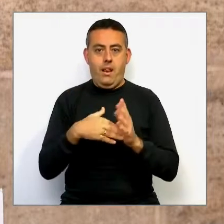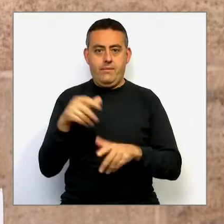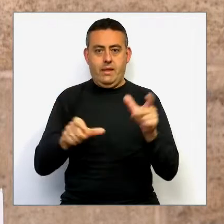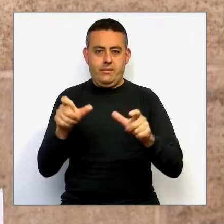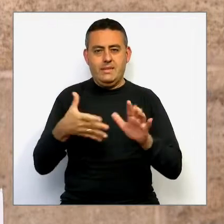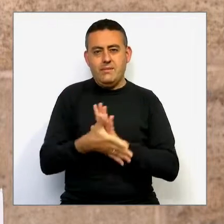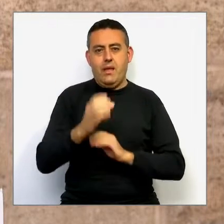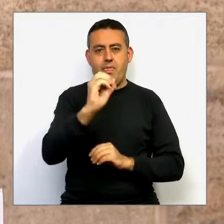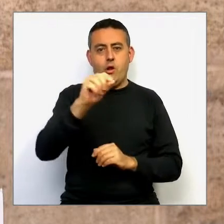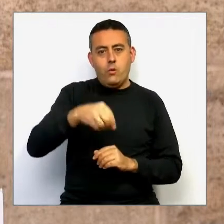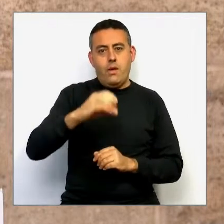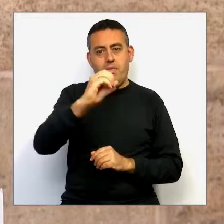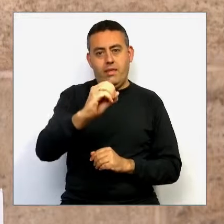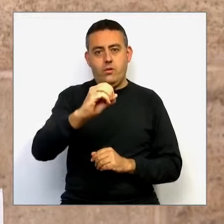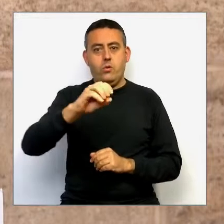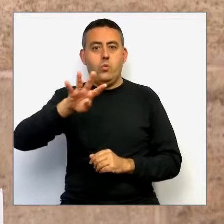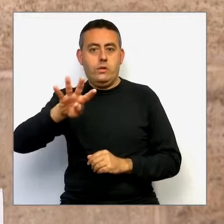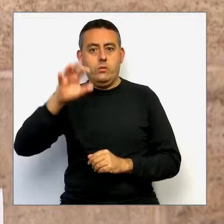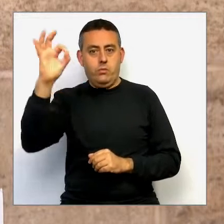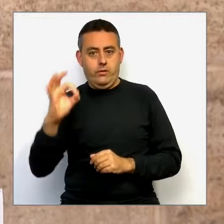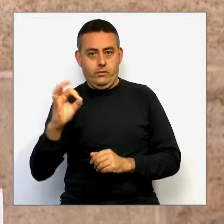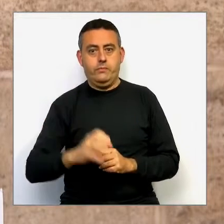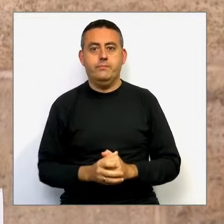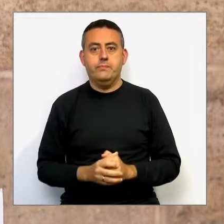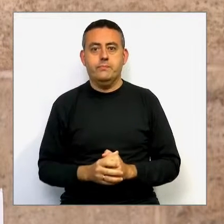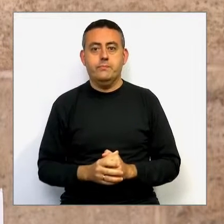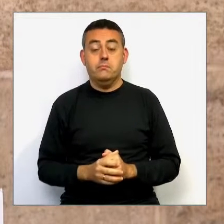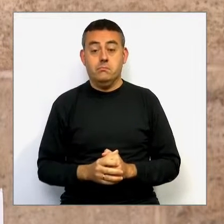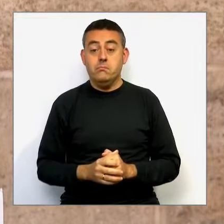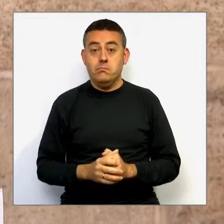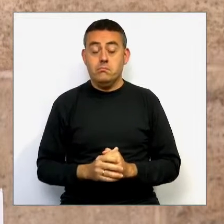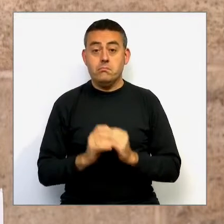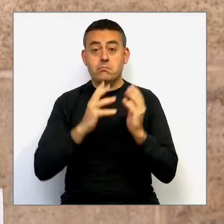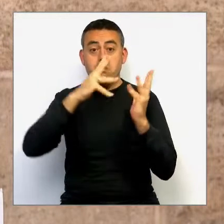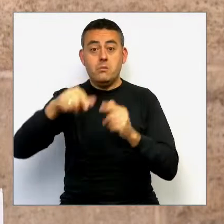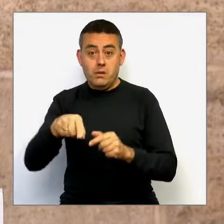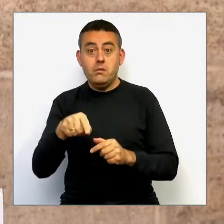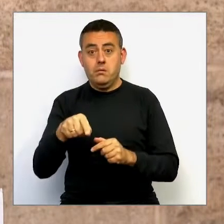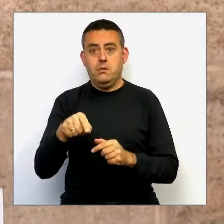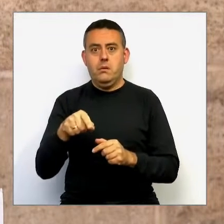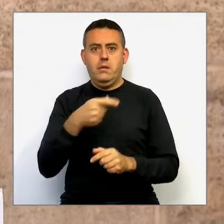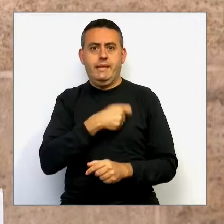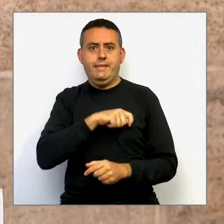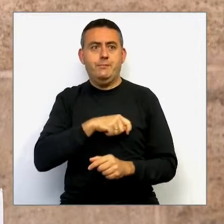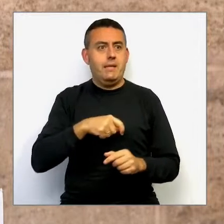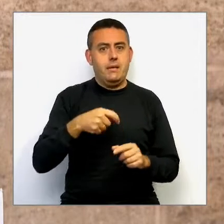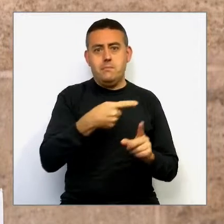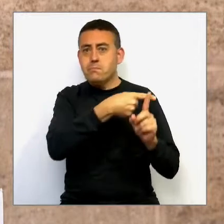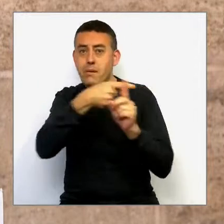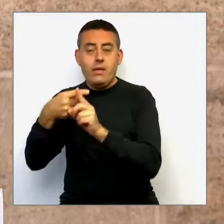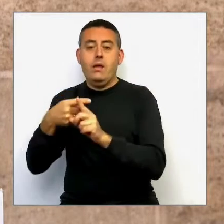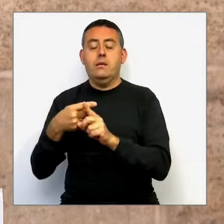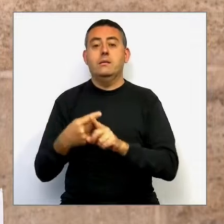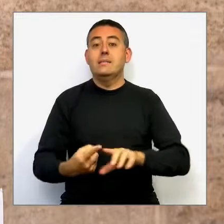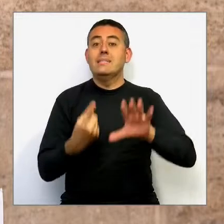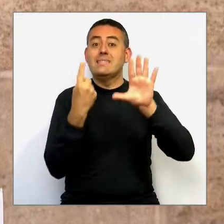el 0,04%. És una xifra sis voltes inferior a la mitjana espanyola, sis voltes